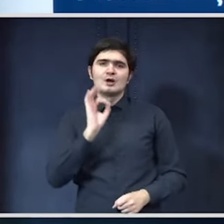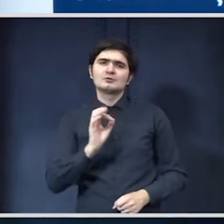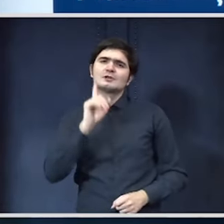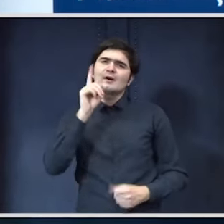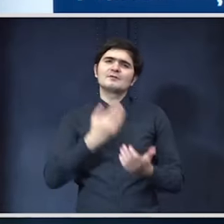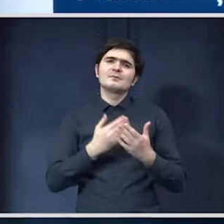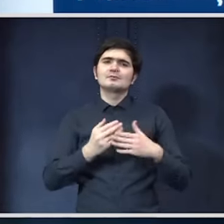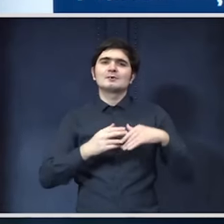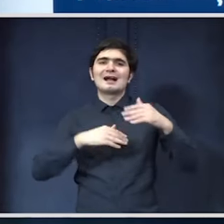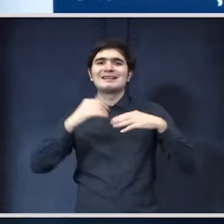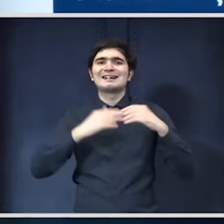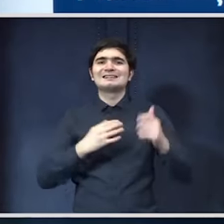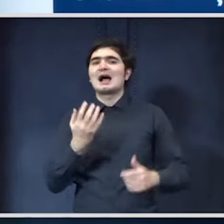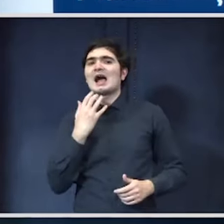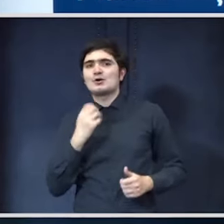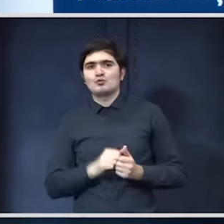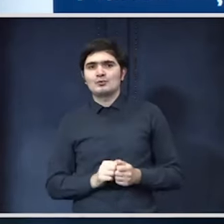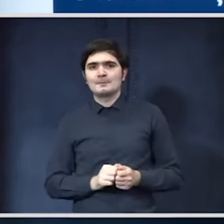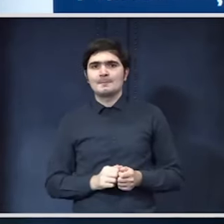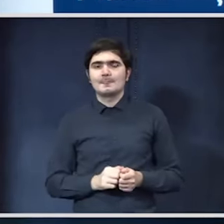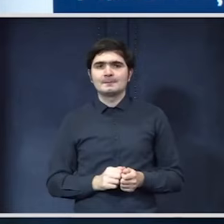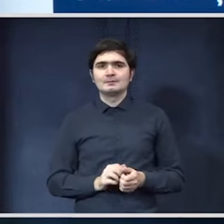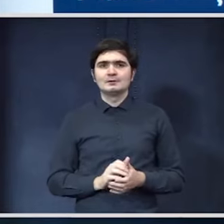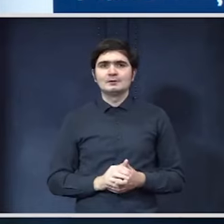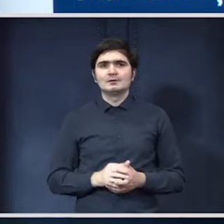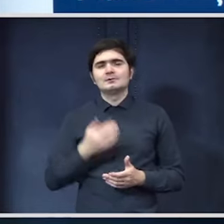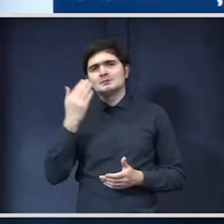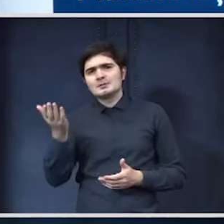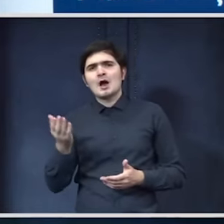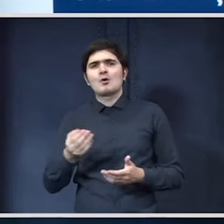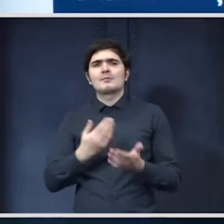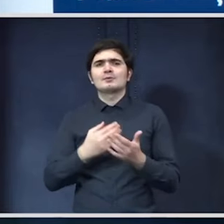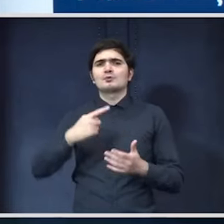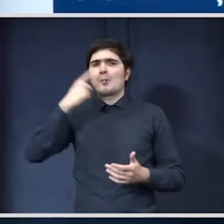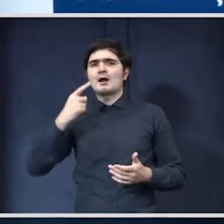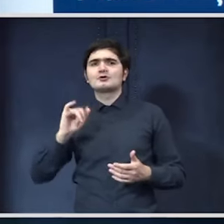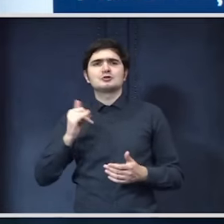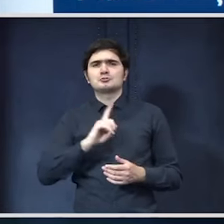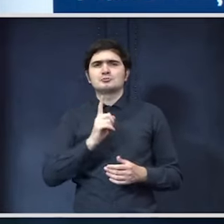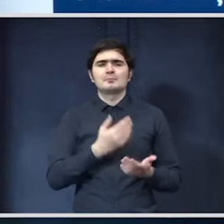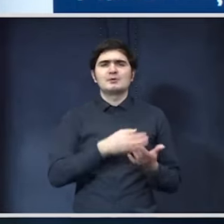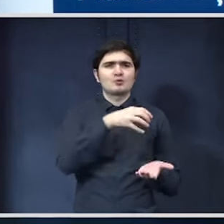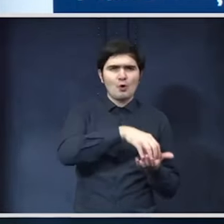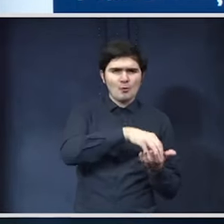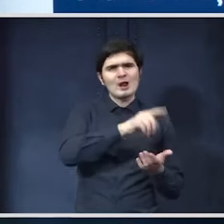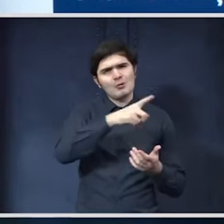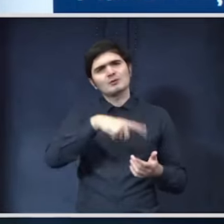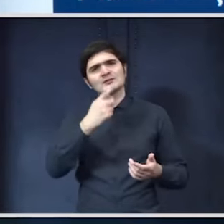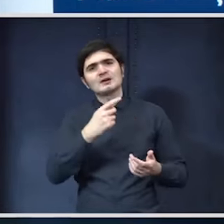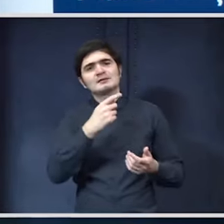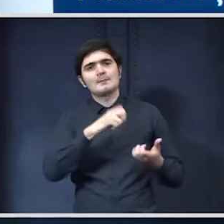calitatea aerului din alocările către orașe și municipii nu către și către comune că acolo sunt alte